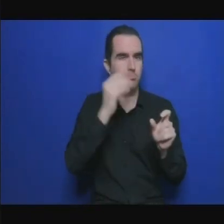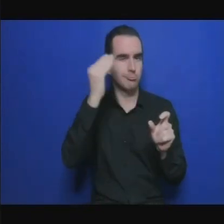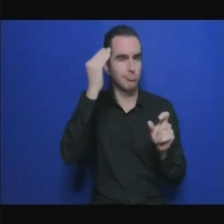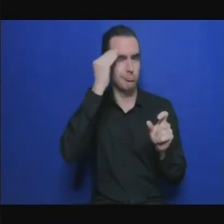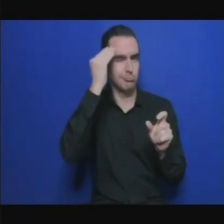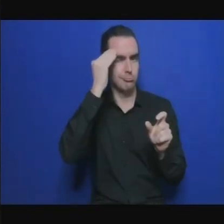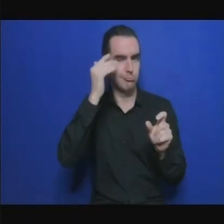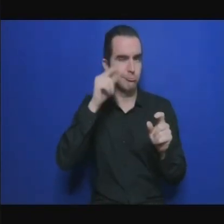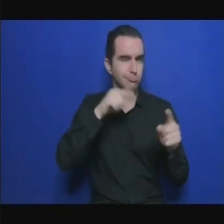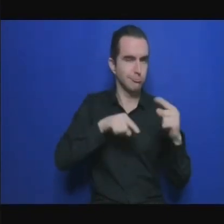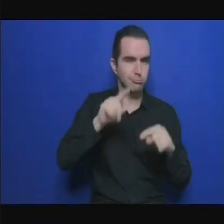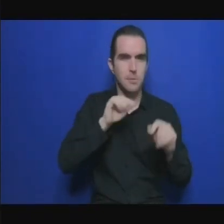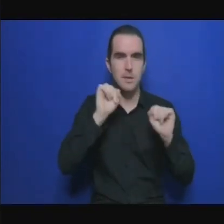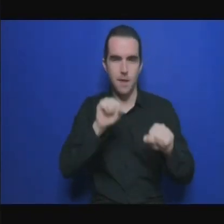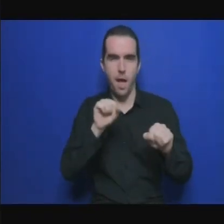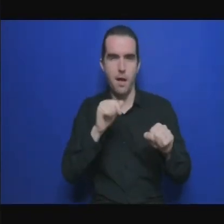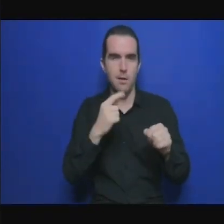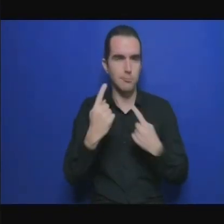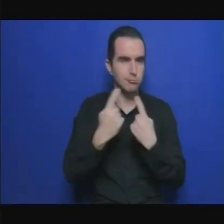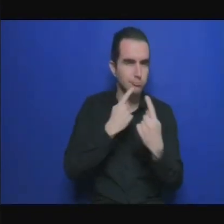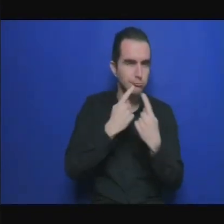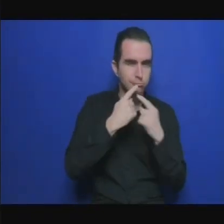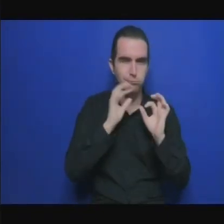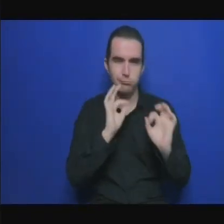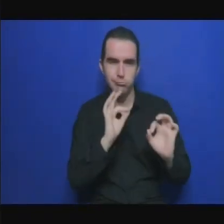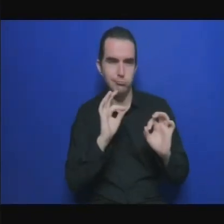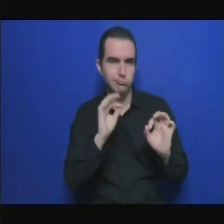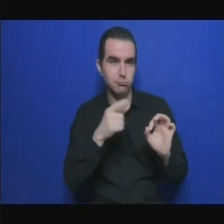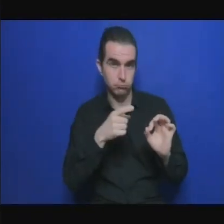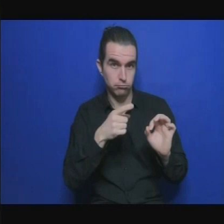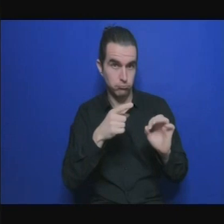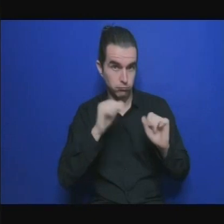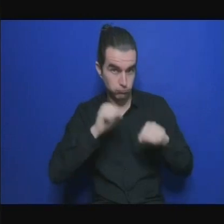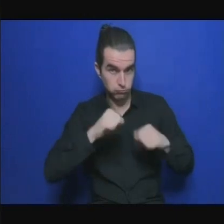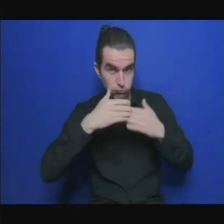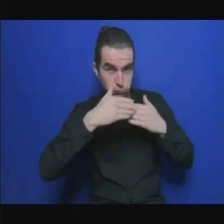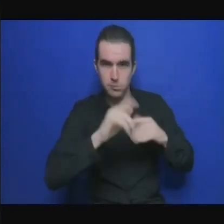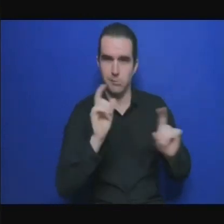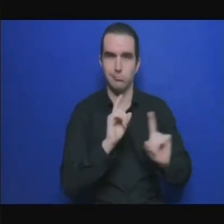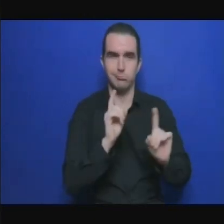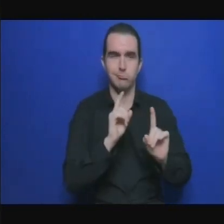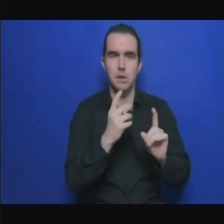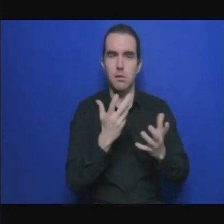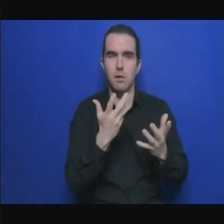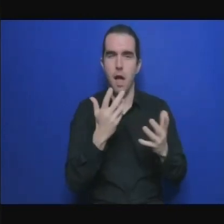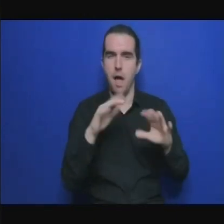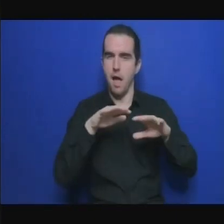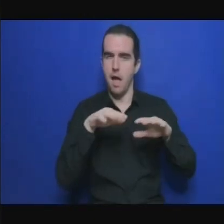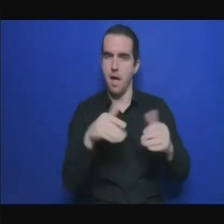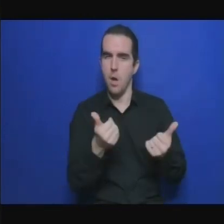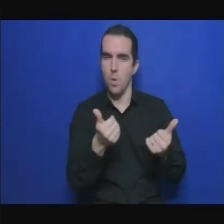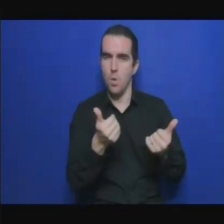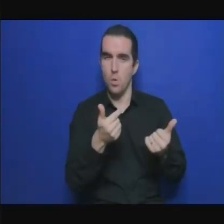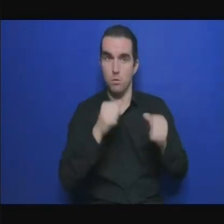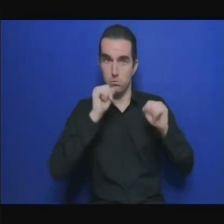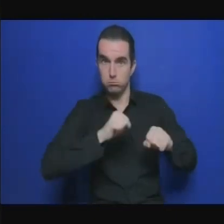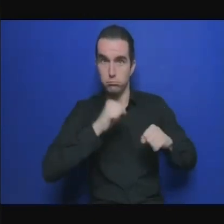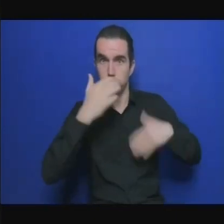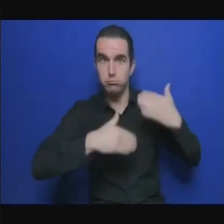qu'est-ce que ça veut dire sous l'angle des investissements qui sont requis pour y parvenir donc ça pour moi